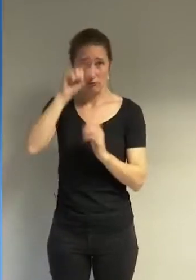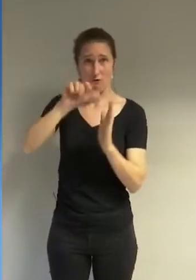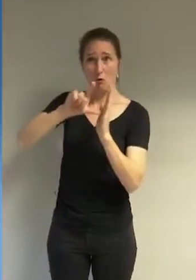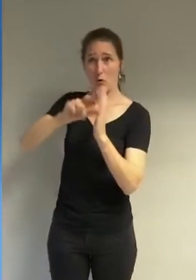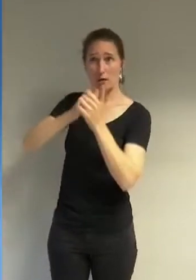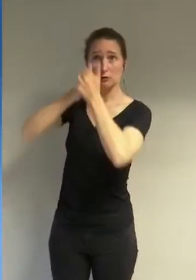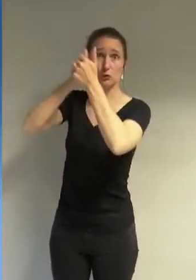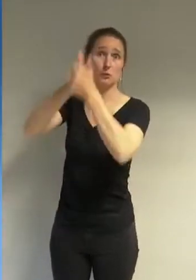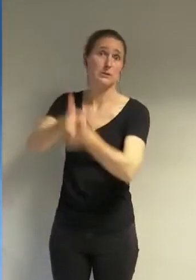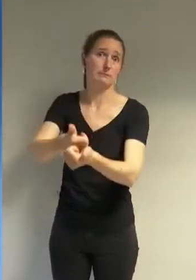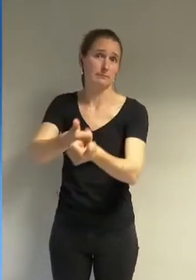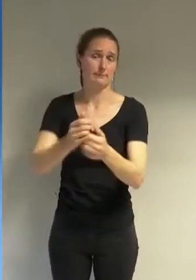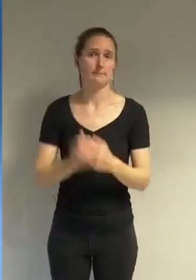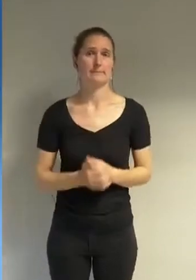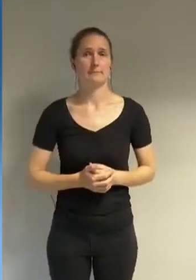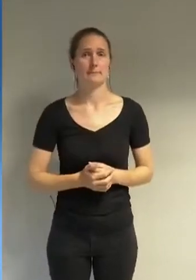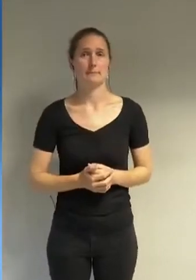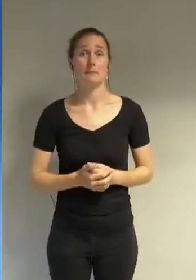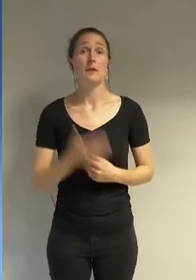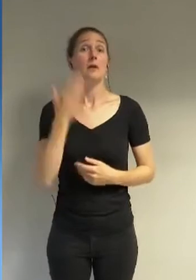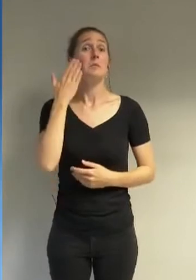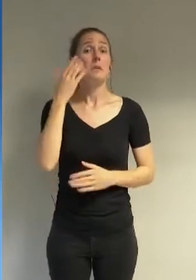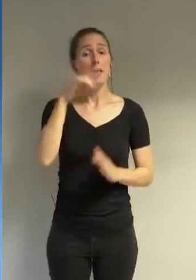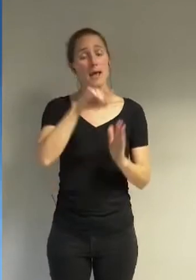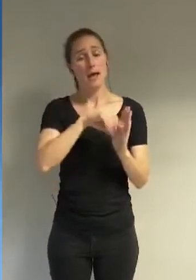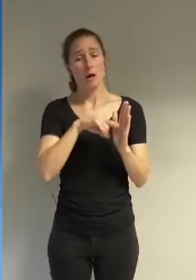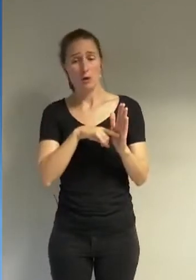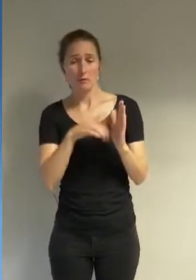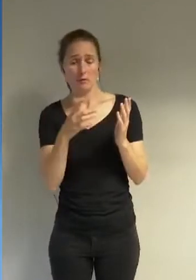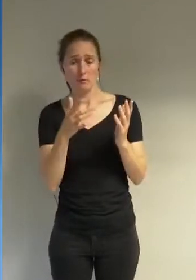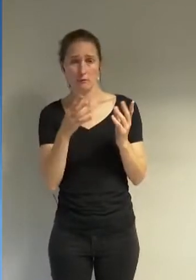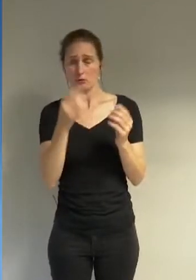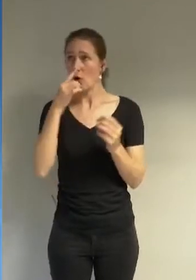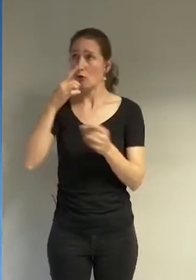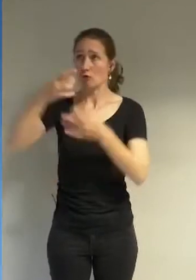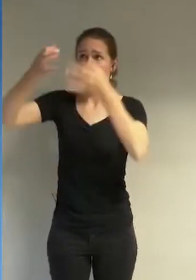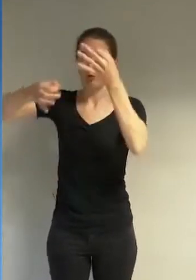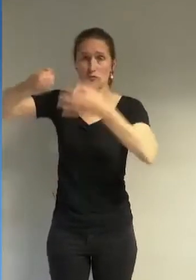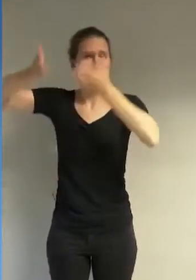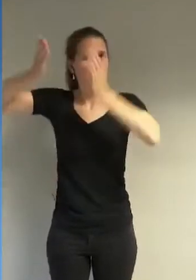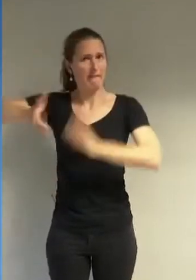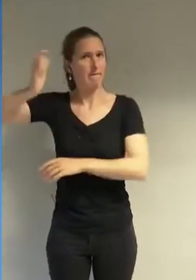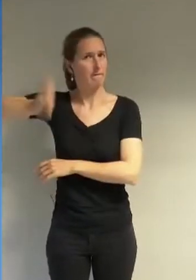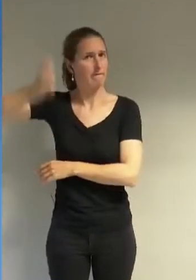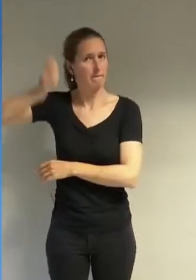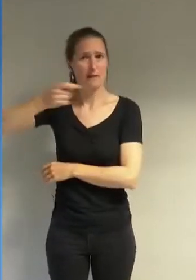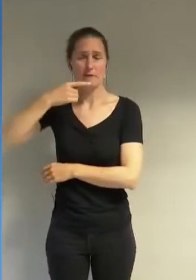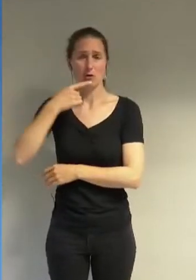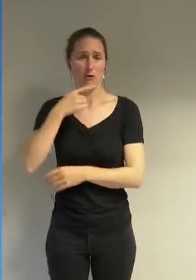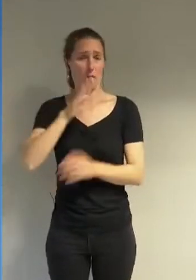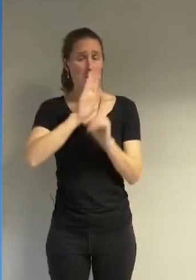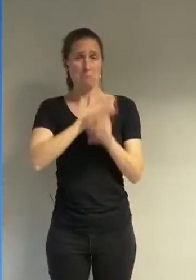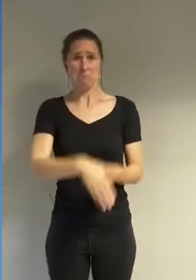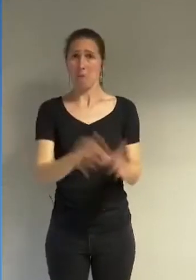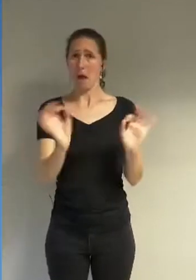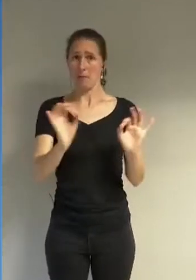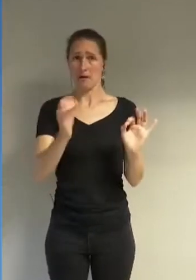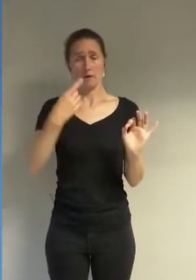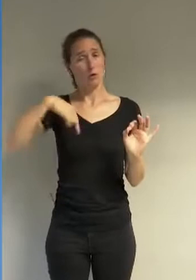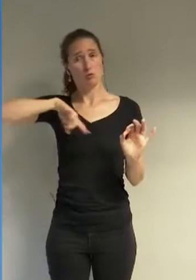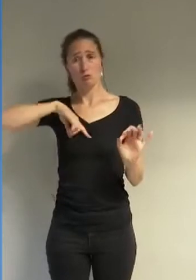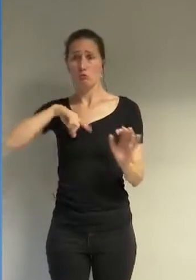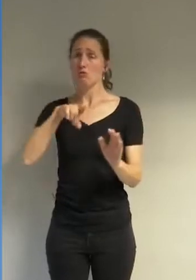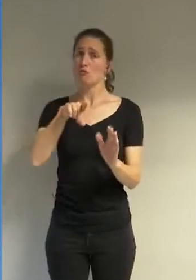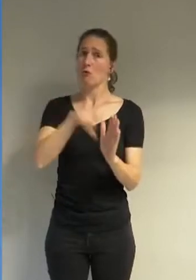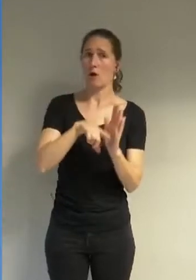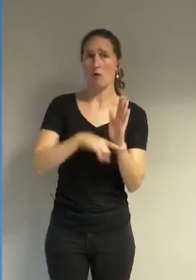si le jugement avait mentionné une absence de discrimination alors notre règlement intérieur n'aurait pas été modifié et nous aurions